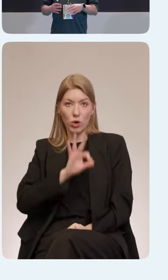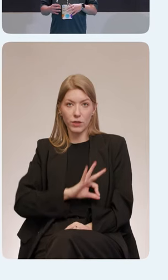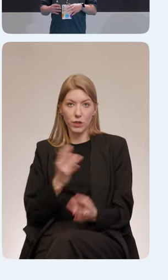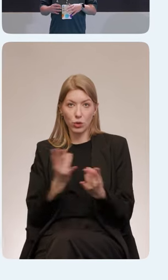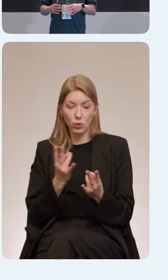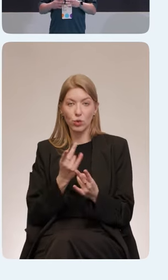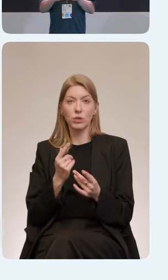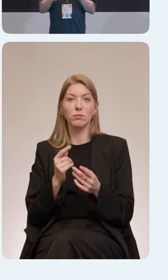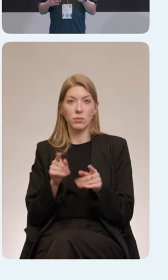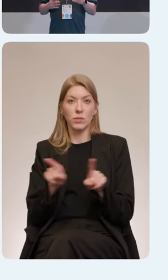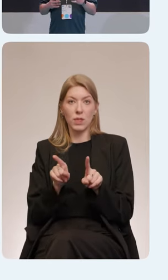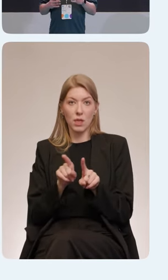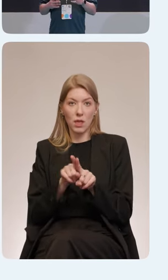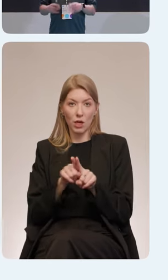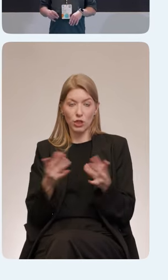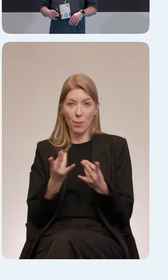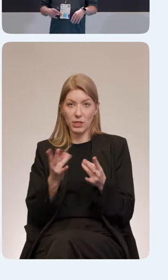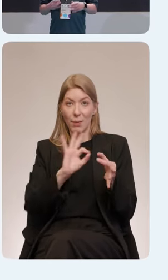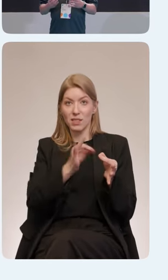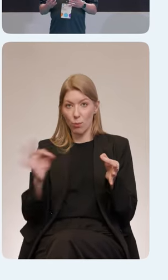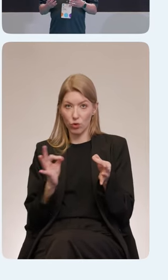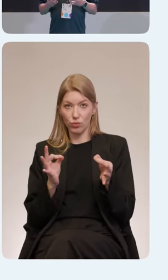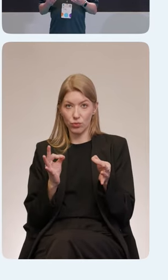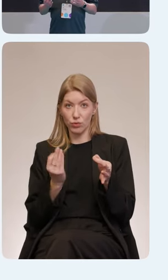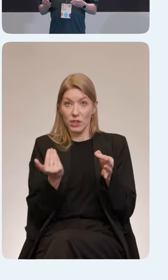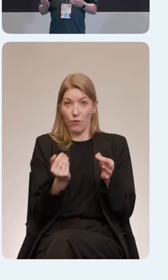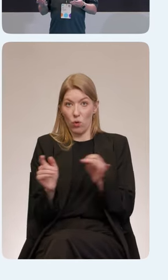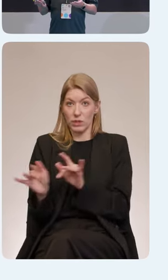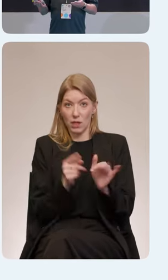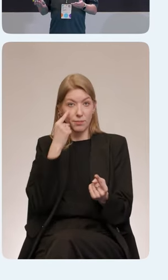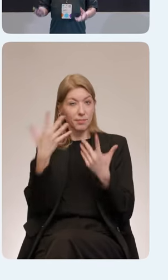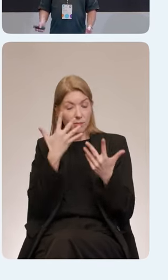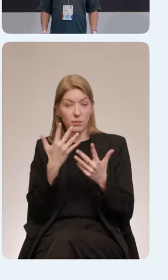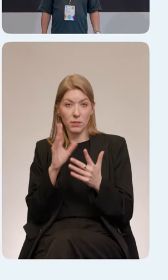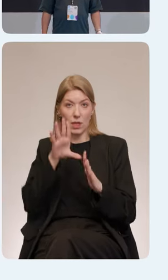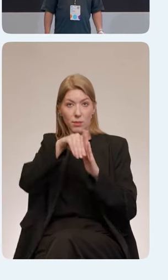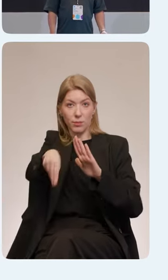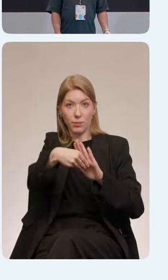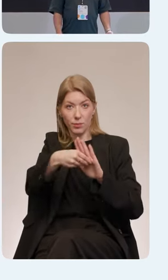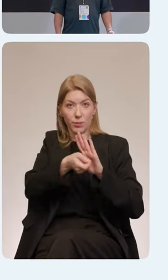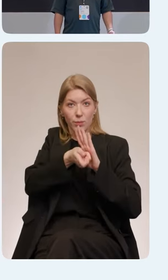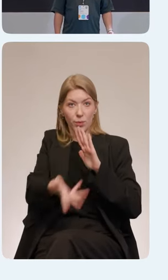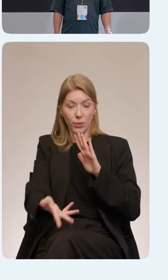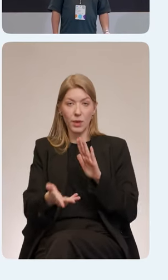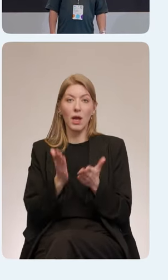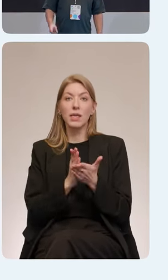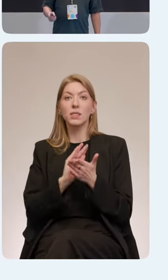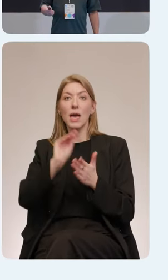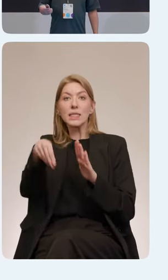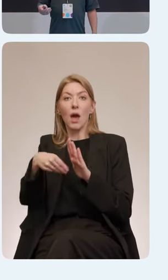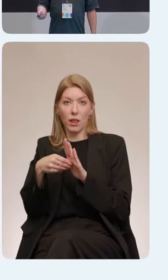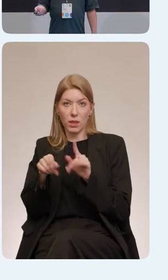элементов, тоже собрать какую-то цепочку эту. И есть возможность скрыть для скринридера те элементы, которые озвучивать не нужно.